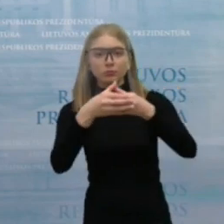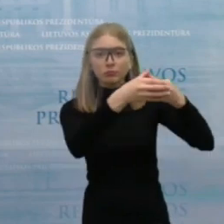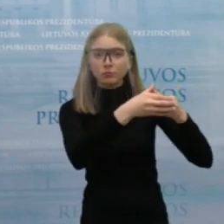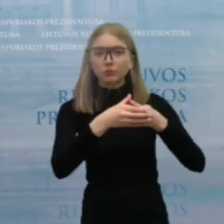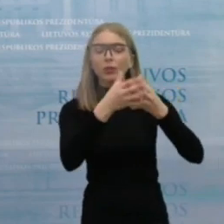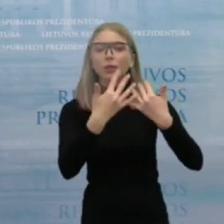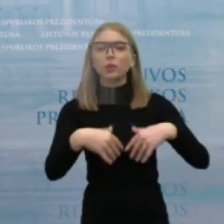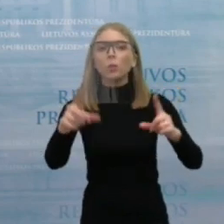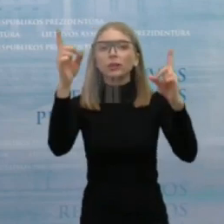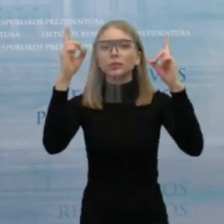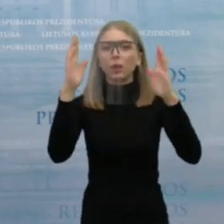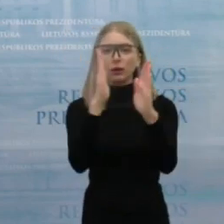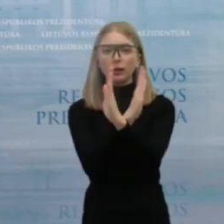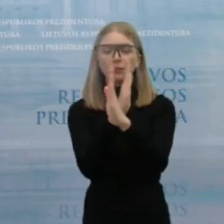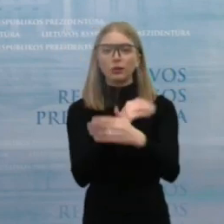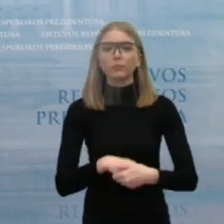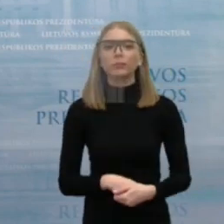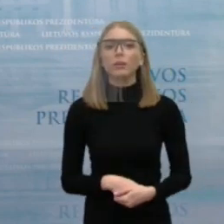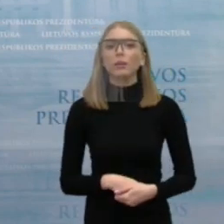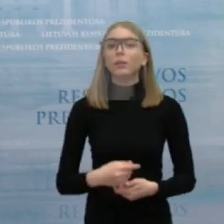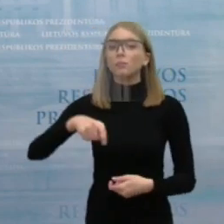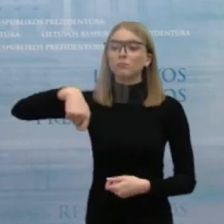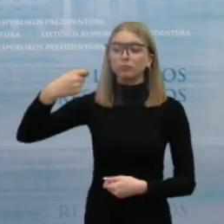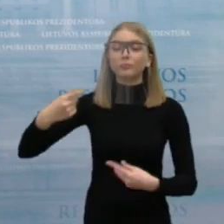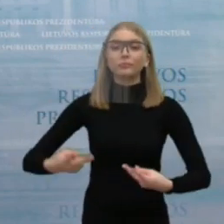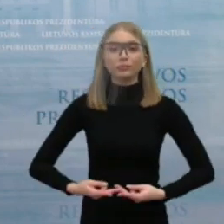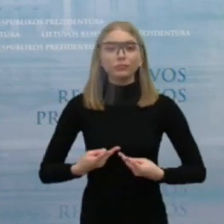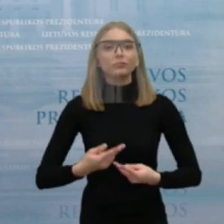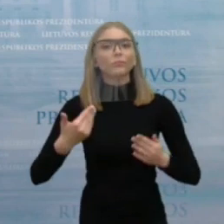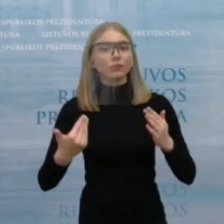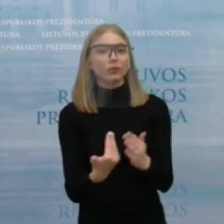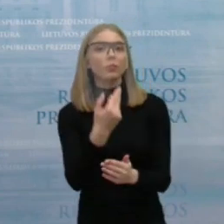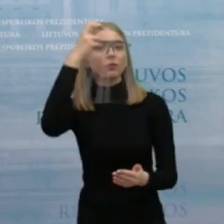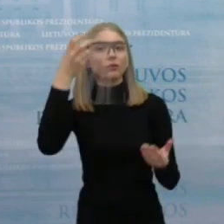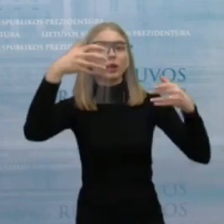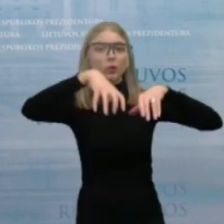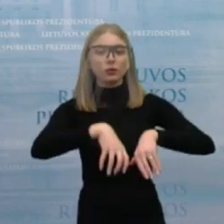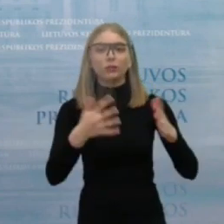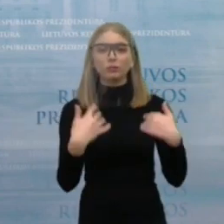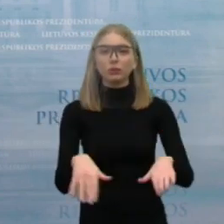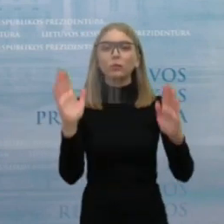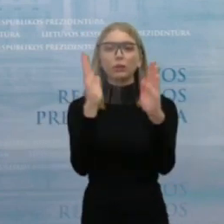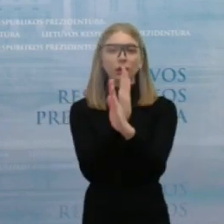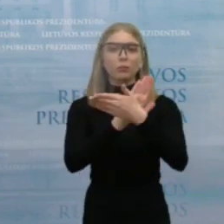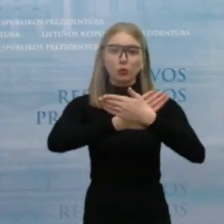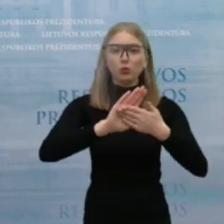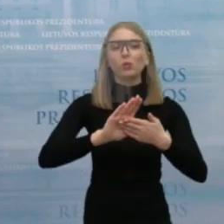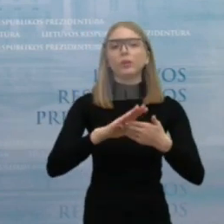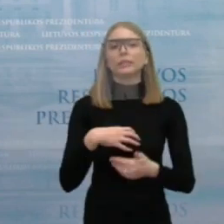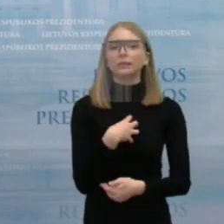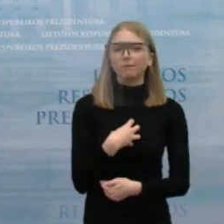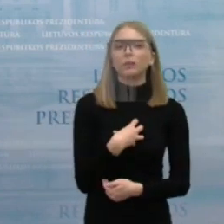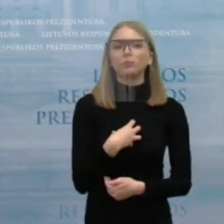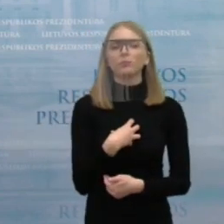pasidžiaugti, kad naujoji Lietuvos vyriausybė nusimatė ambicingos klimato kaitos tikslus, ypač